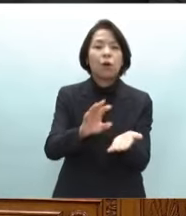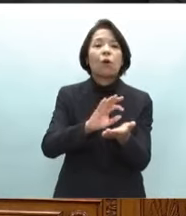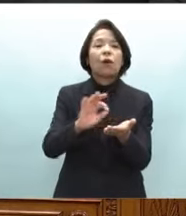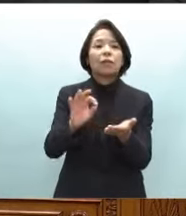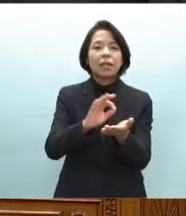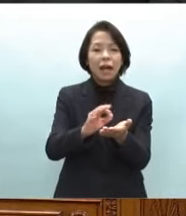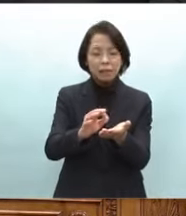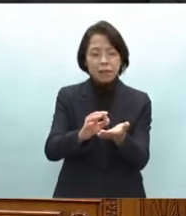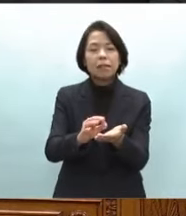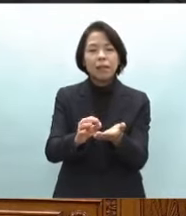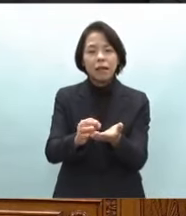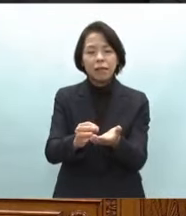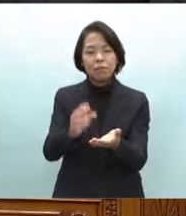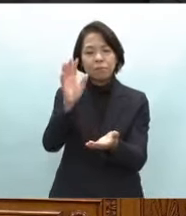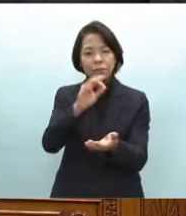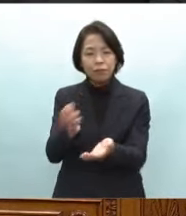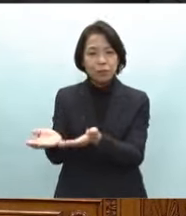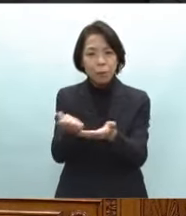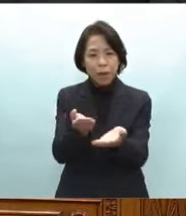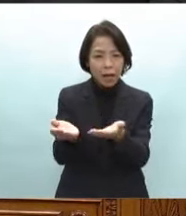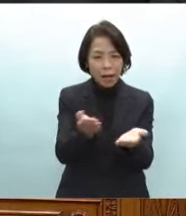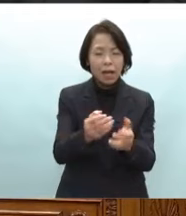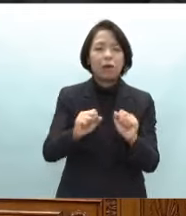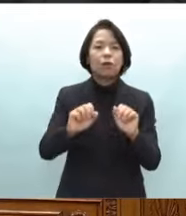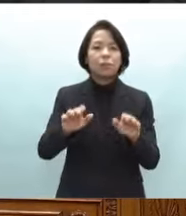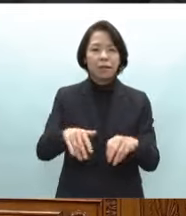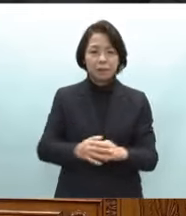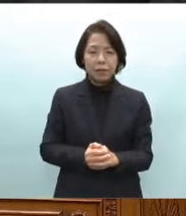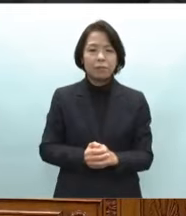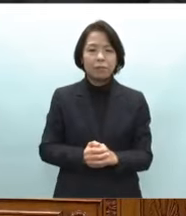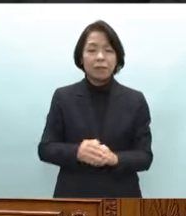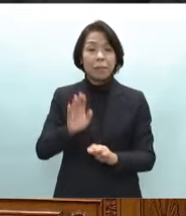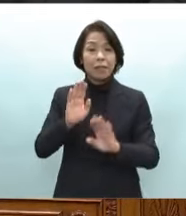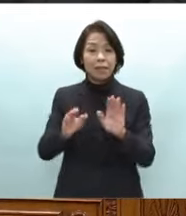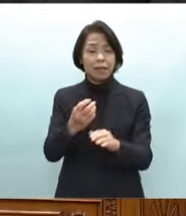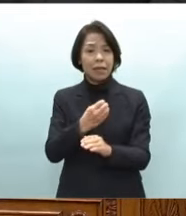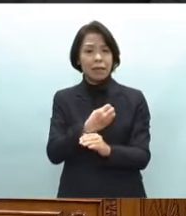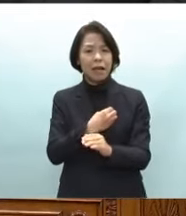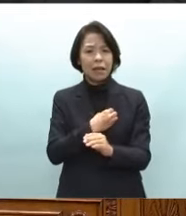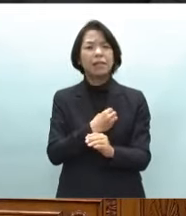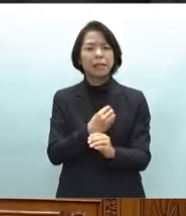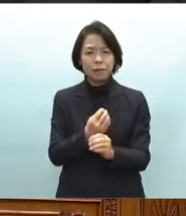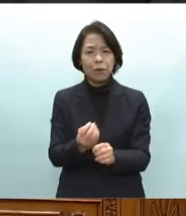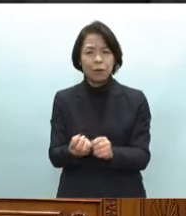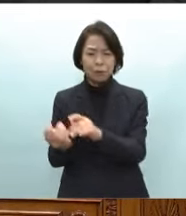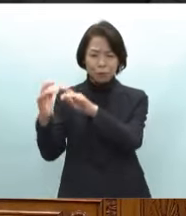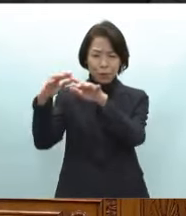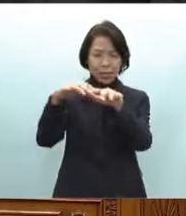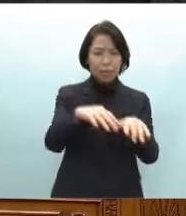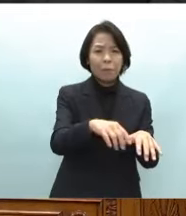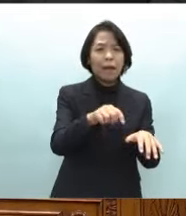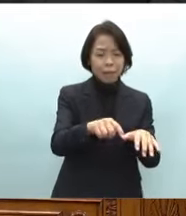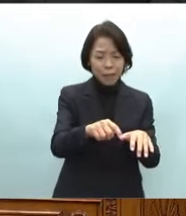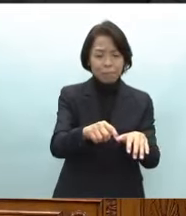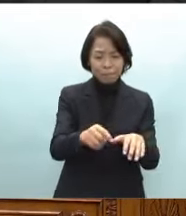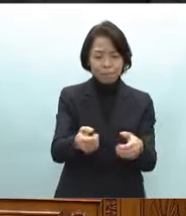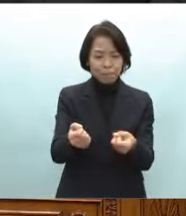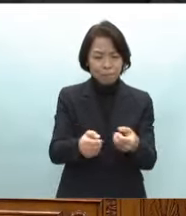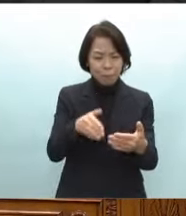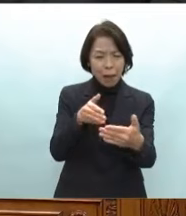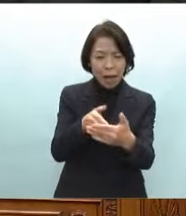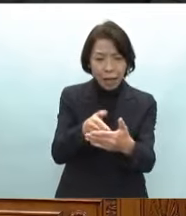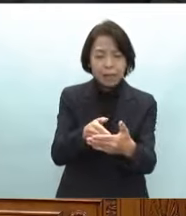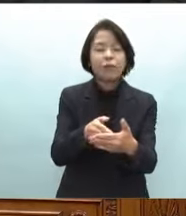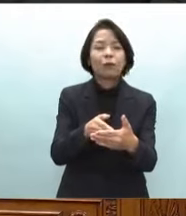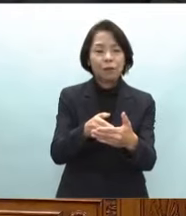支援物資の陸上げを行いましたまた自衛隊員は土砂で埋まった車の通る道を支援